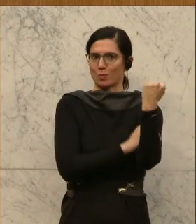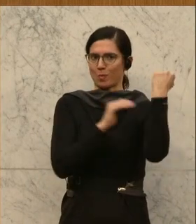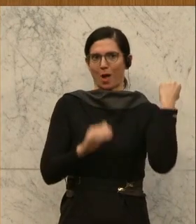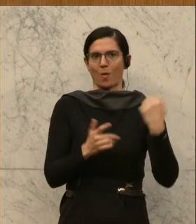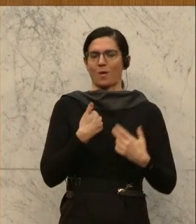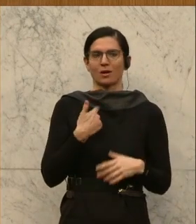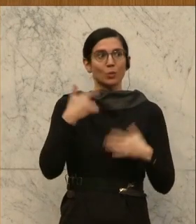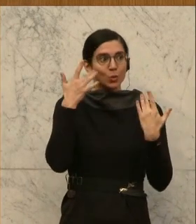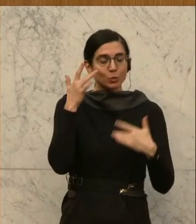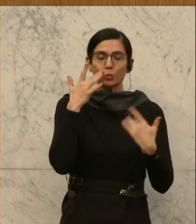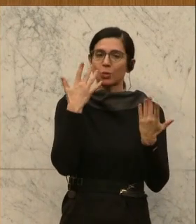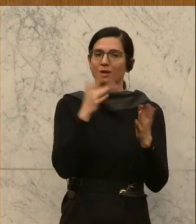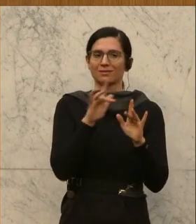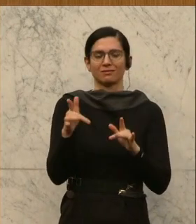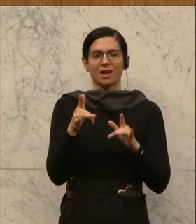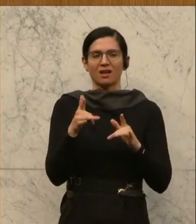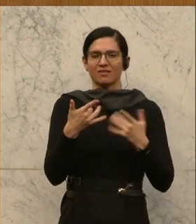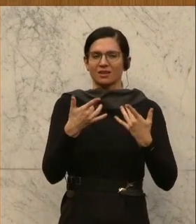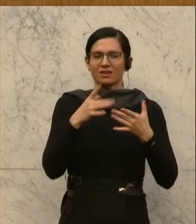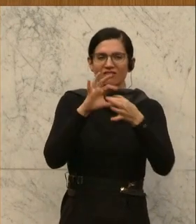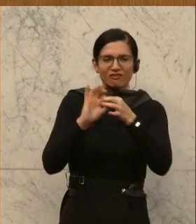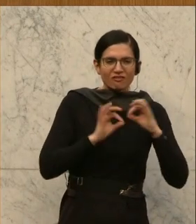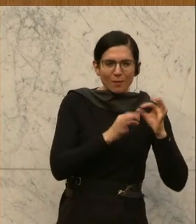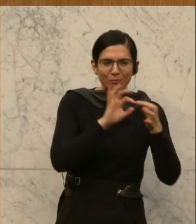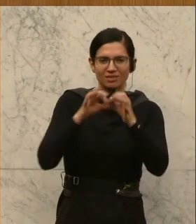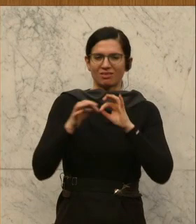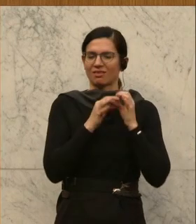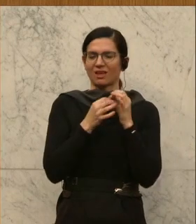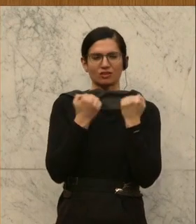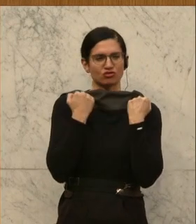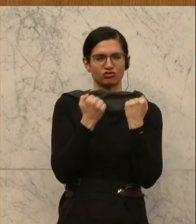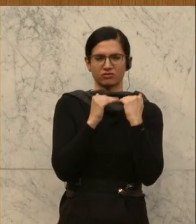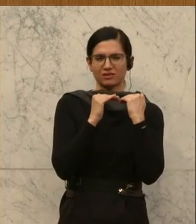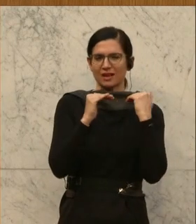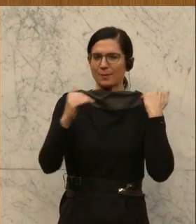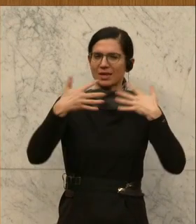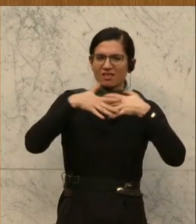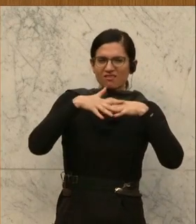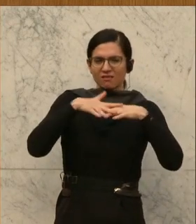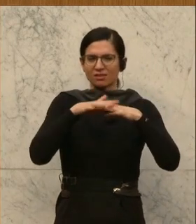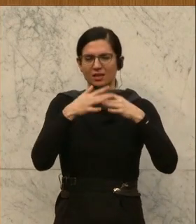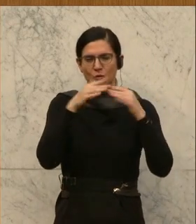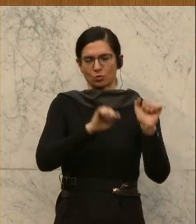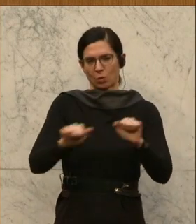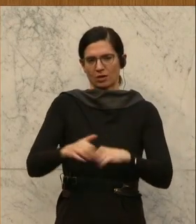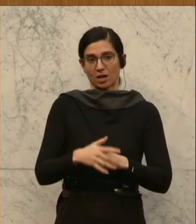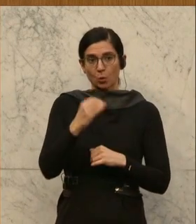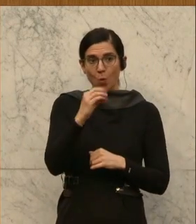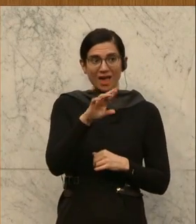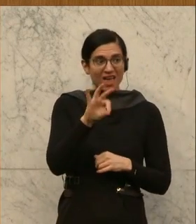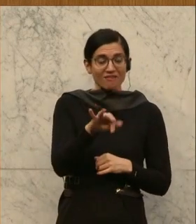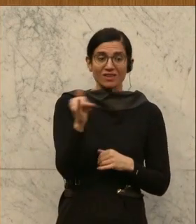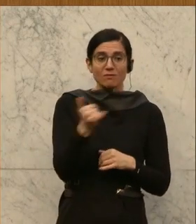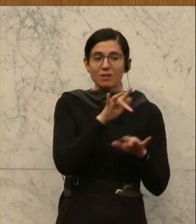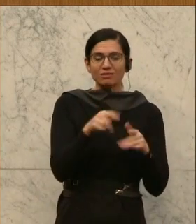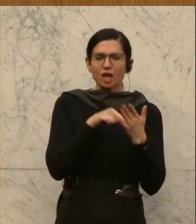Kultur bleibt und ist unsere verbindende Konstante. Und weil im Zusammenhang mit dem ORF auch immer wieder die